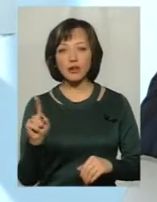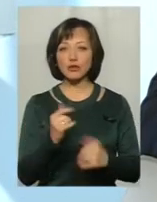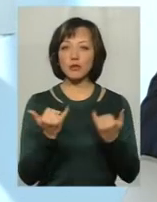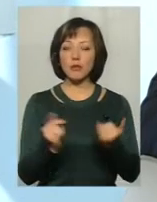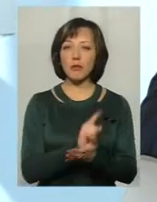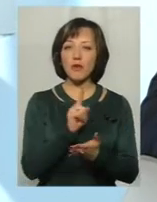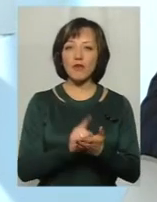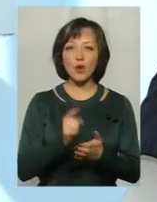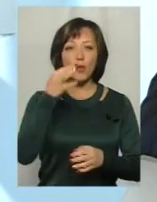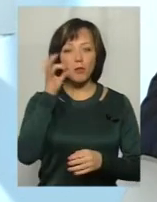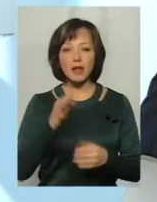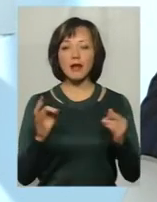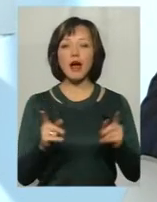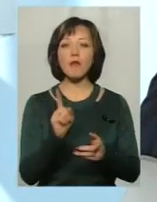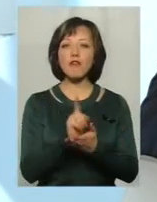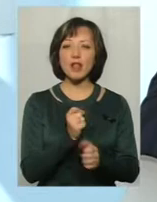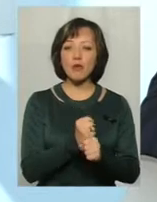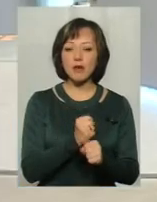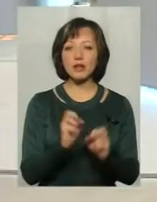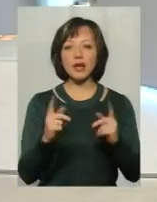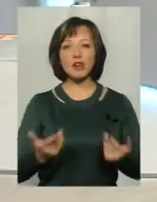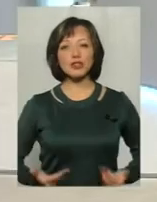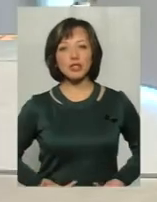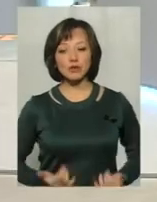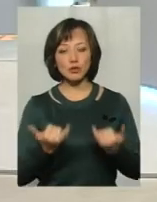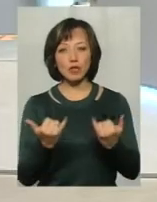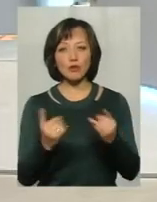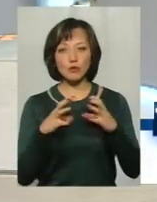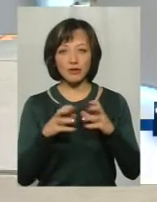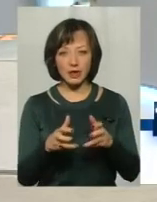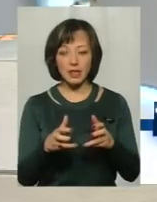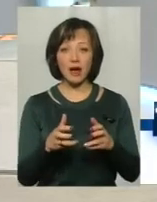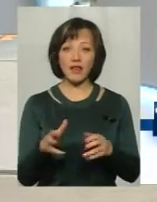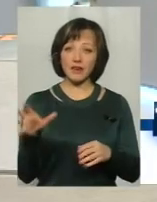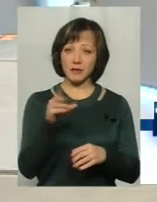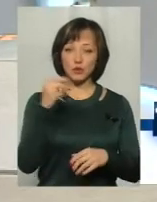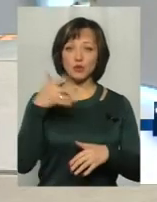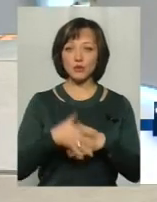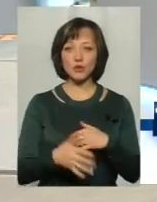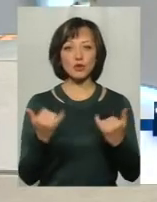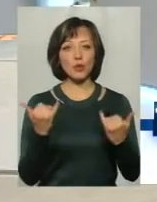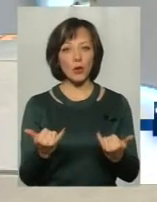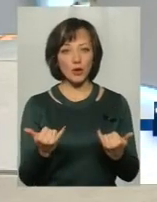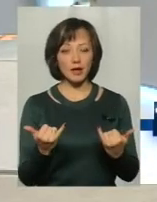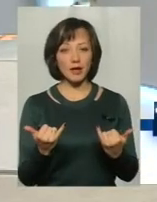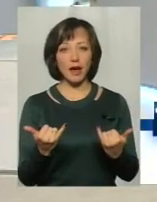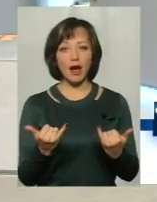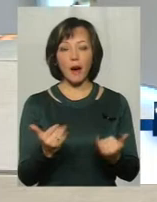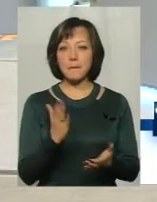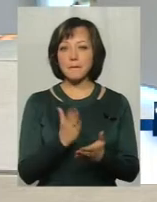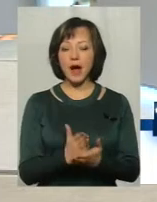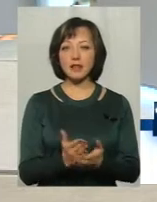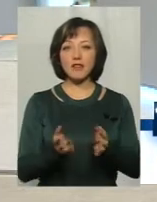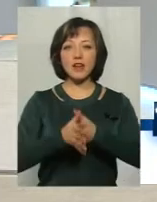сьогодні повинні вміти, як вони повинні робити, як вони жити в сучасному світі. Адже всім зрозуміло, що сьогодні мати лише